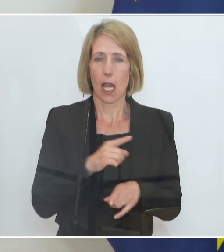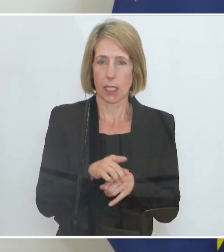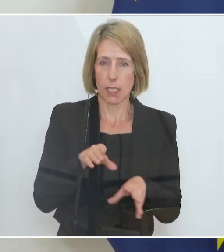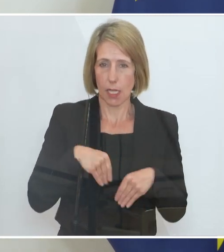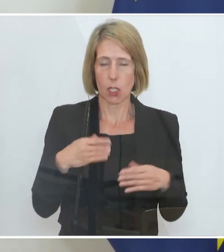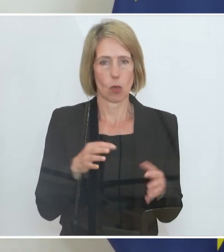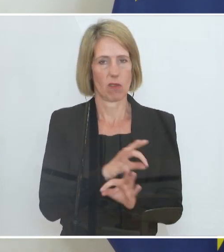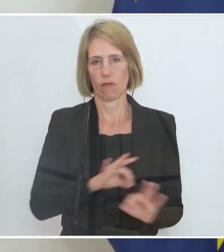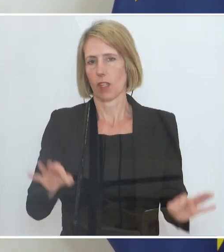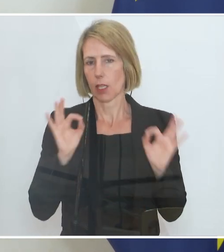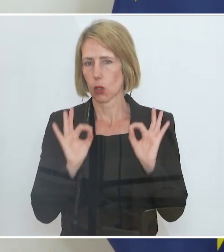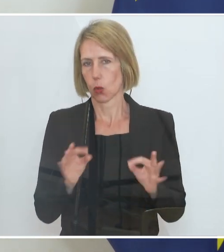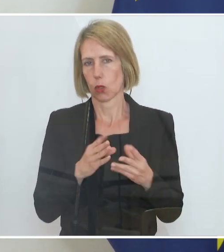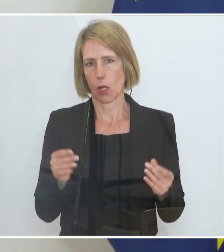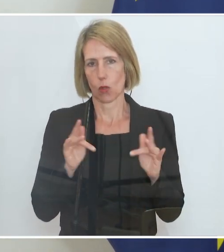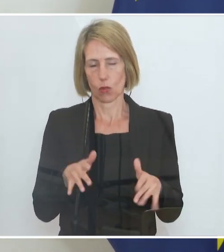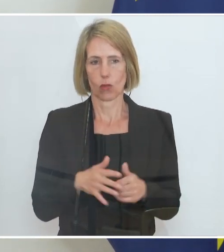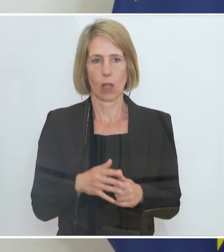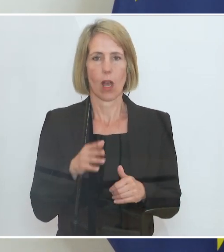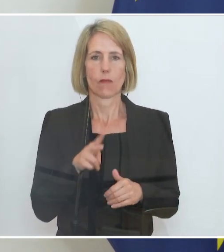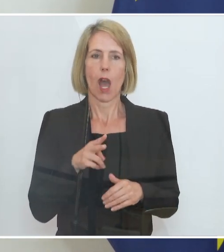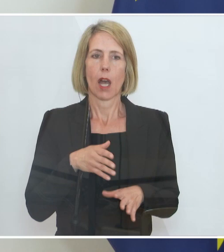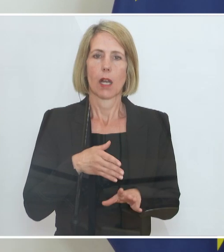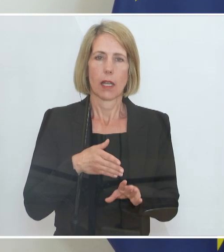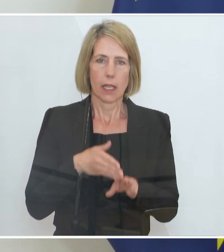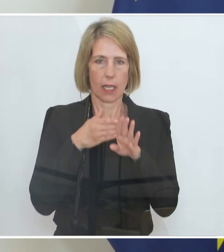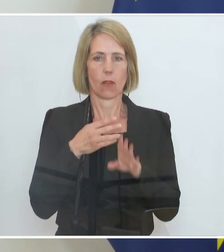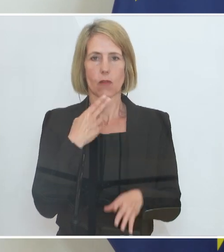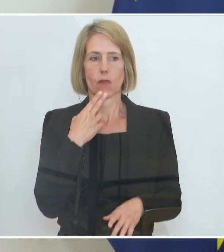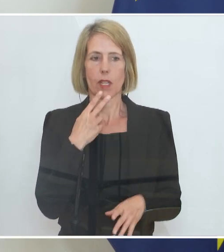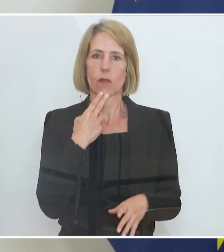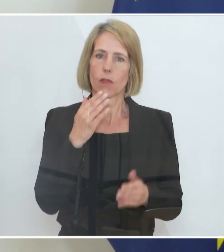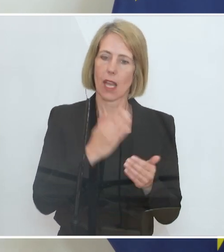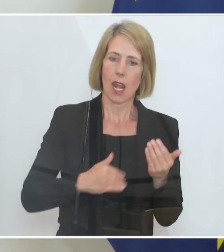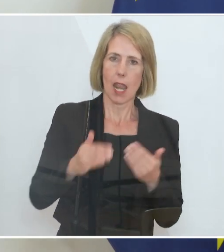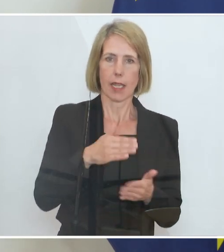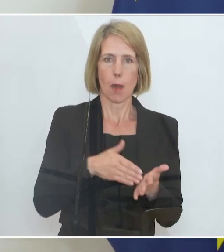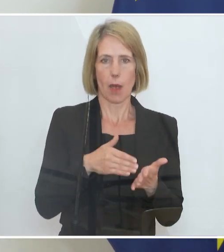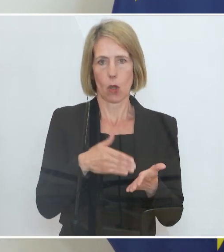ist wirklich gut und sie wird eben auch denjenigen helfen, das ist ganz entscheidend, diese noch ein Stückchen länger brauchen.